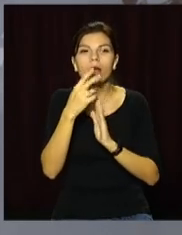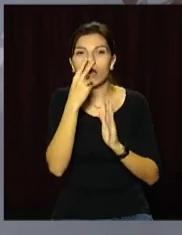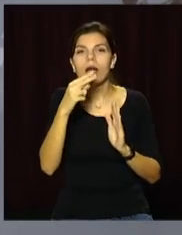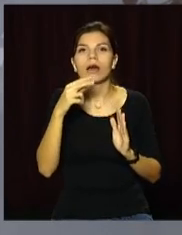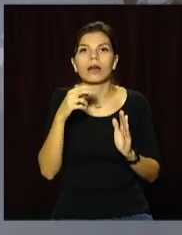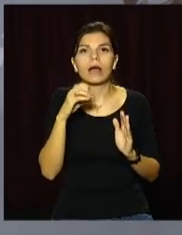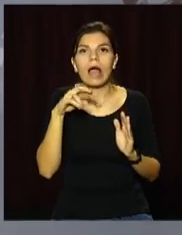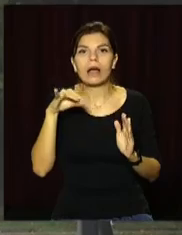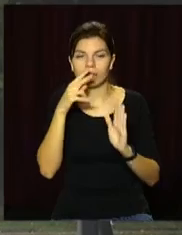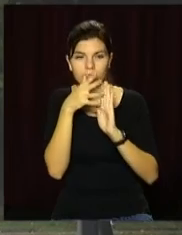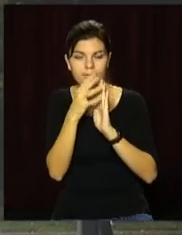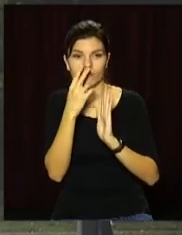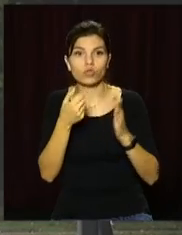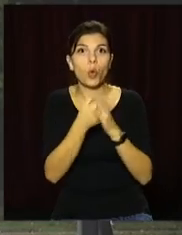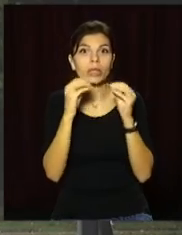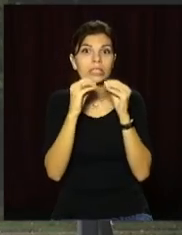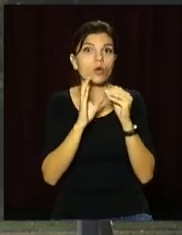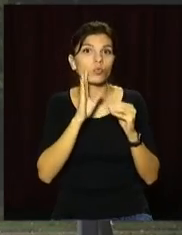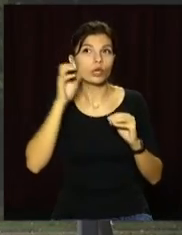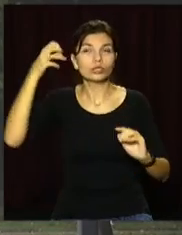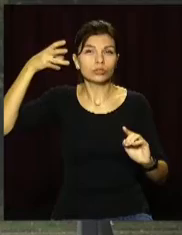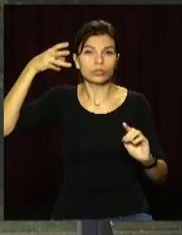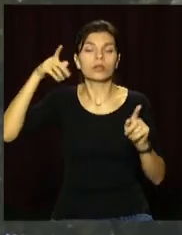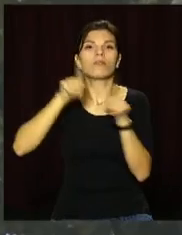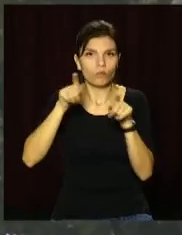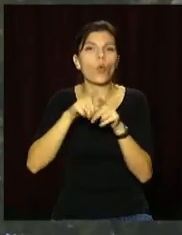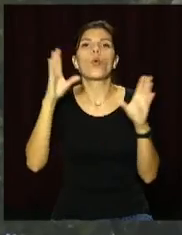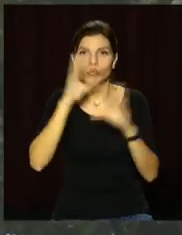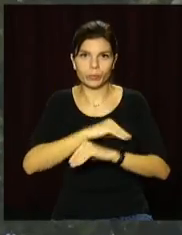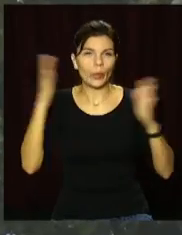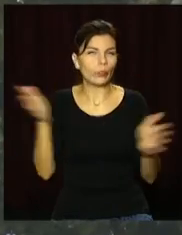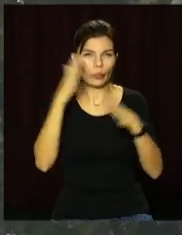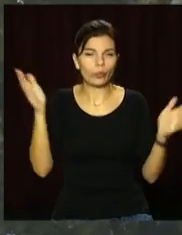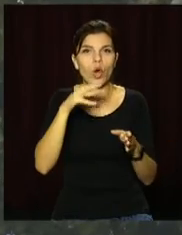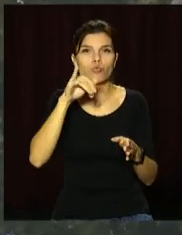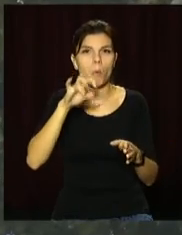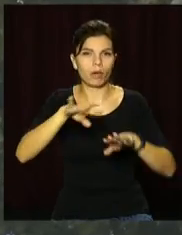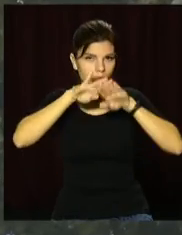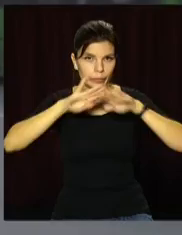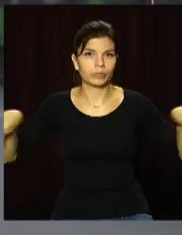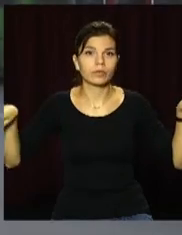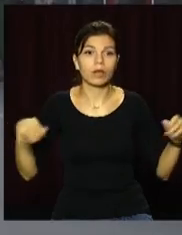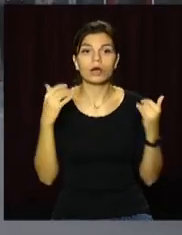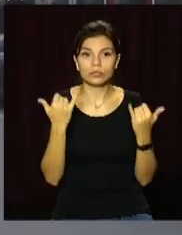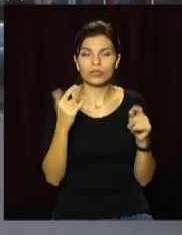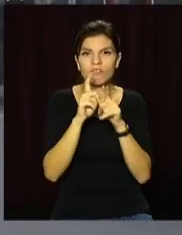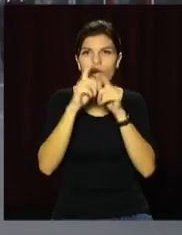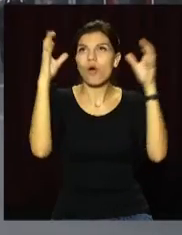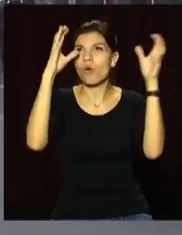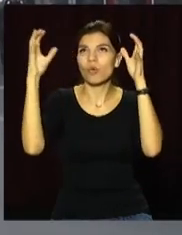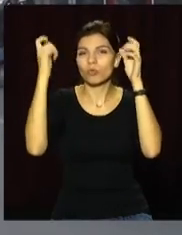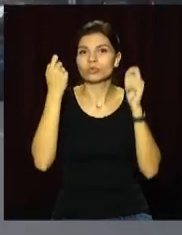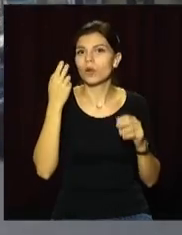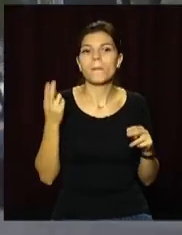сонячні промені. До 10-ї ранку сонцю все ж вдалося розвіяти туман. Сьогодні прогнозується мінлива хмарність, без